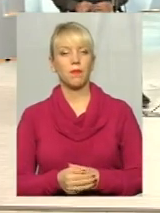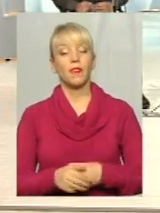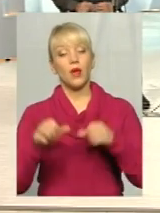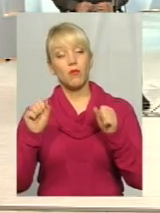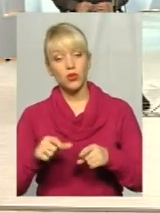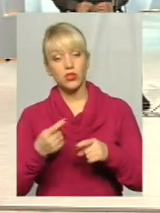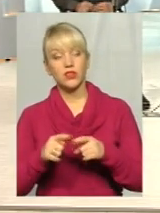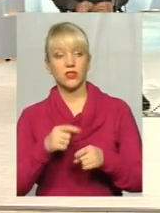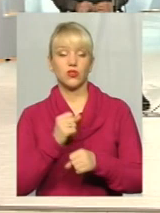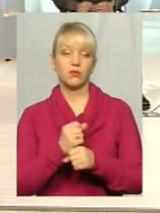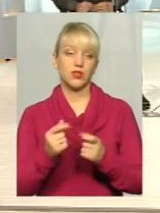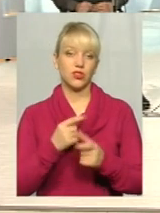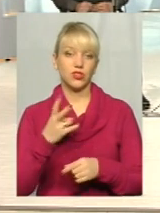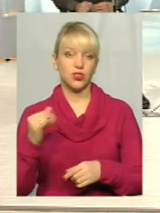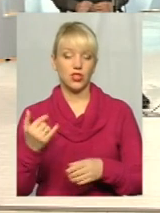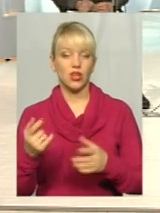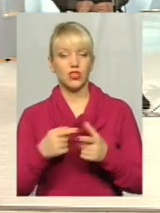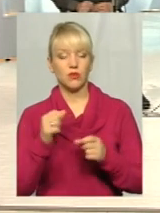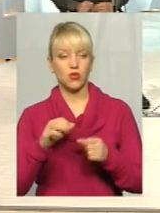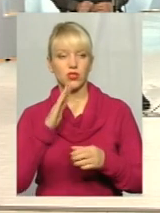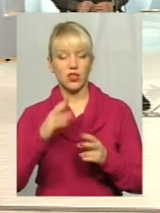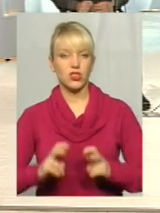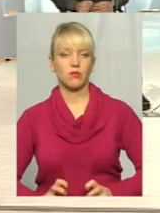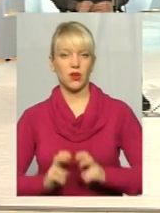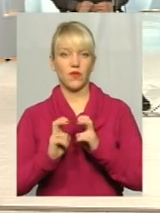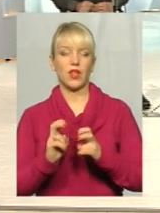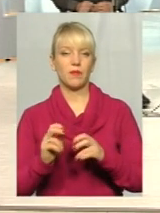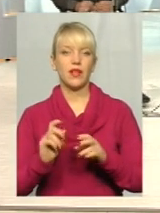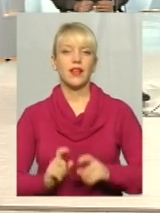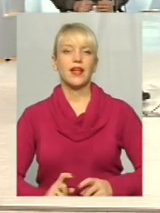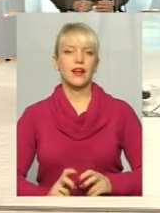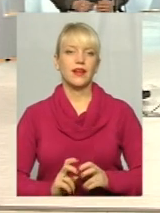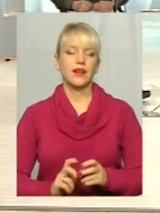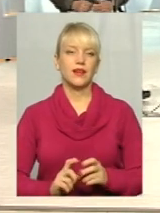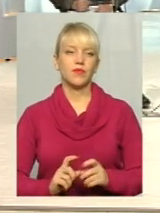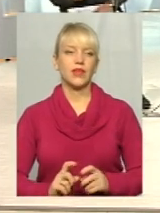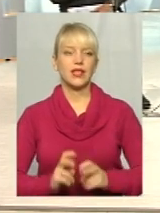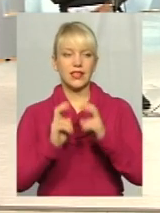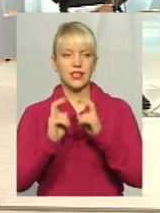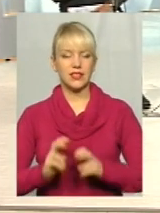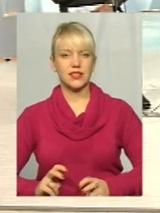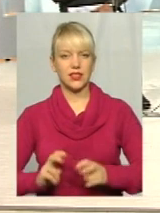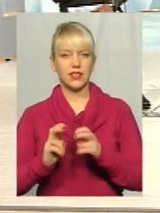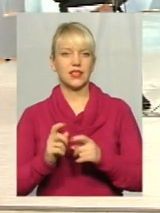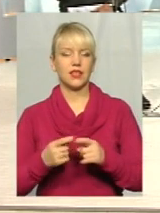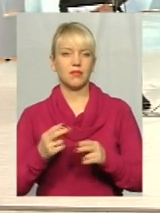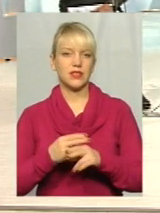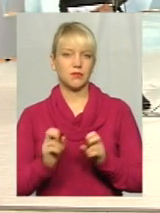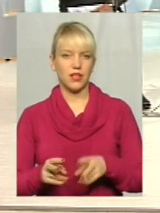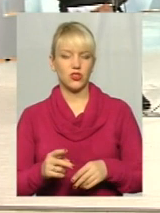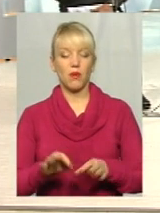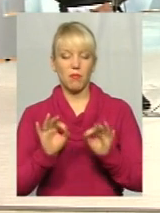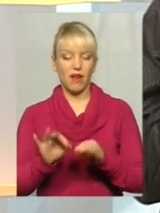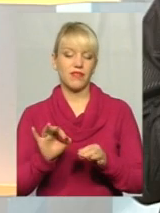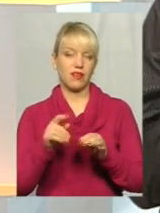можна це зробити чи ні? чи можна нашими ліфтами їздити безпечно? Де правда? Ну правда, единственное. Ось